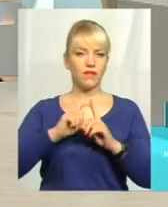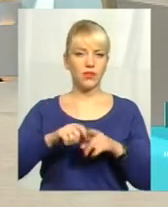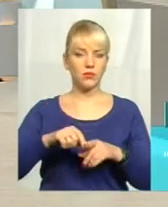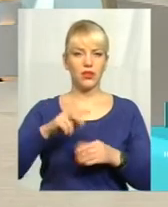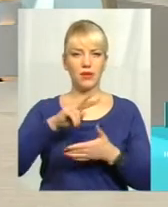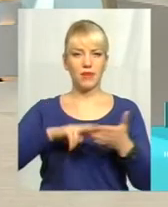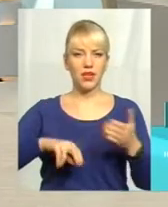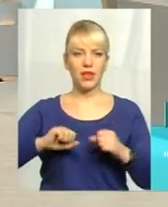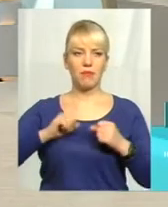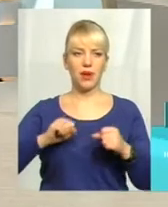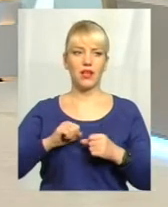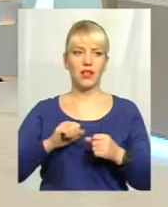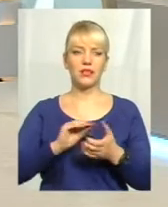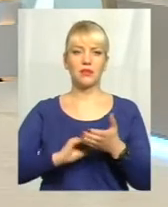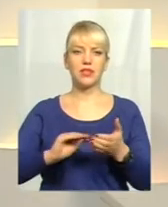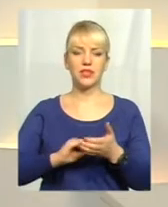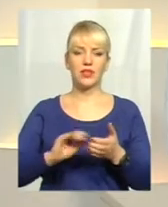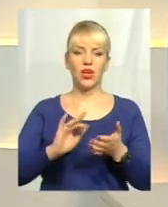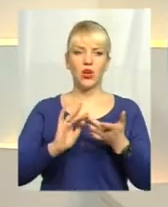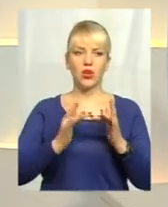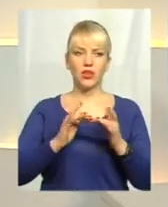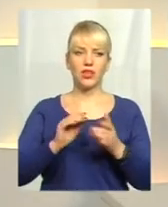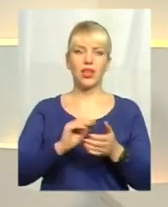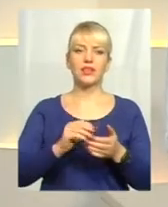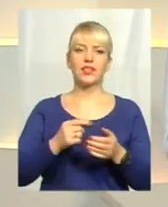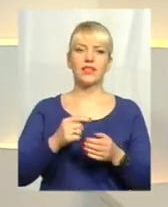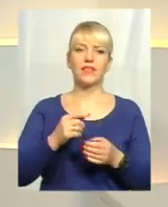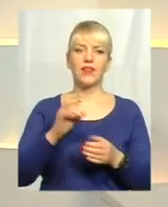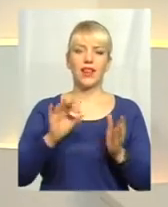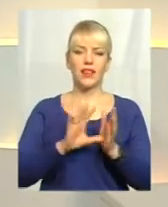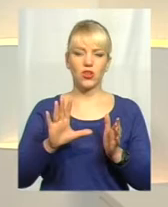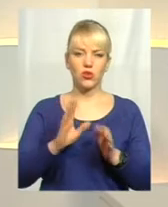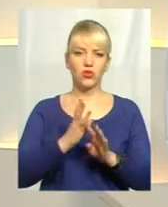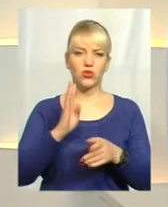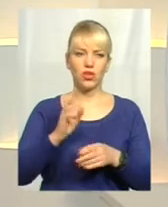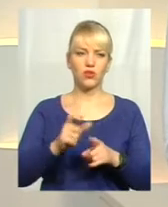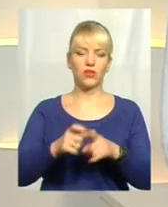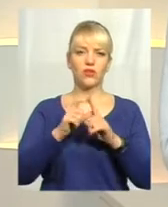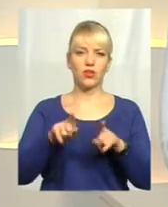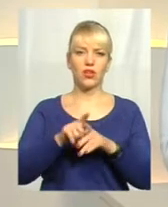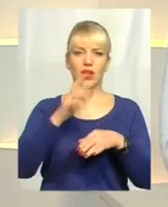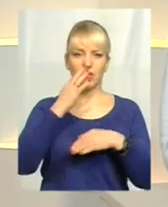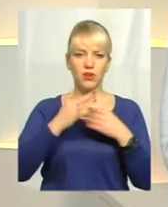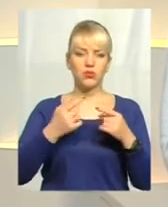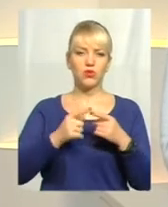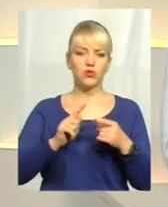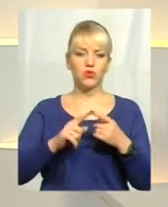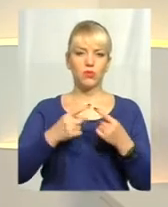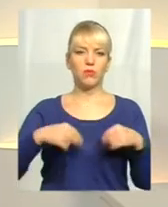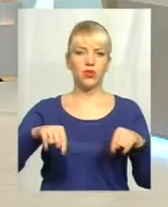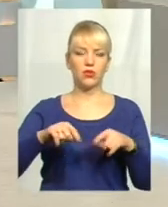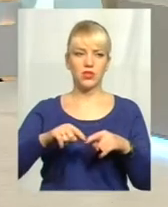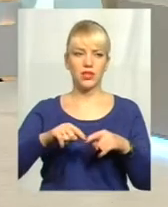намагалась записатись онлайн в електронну чергу, робила такі спроби і раніше. І вчергова відповідь така, вибачте, але в цьому підрозділі,